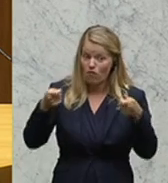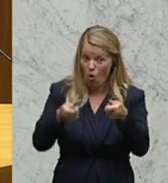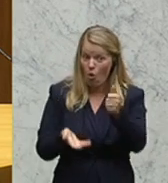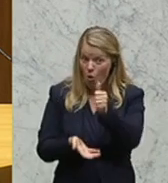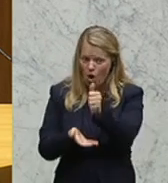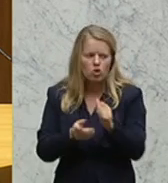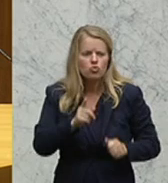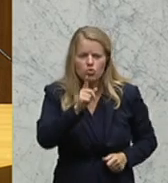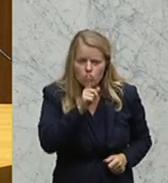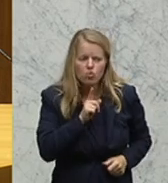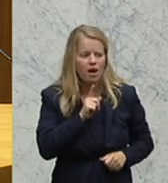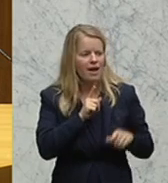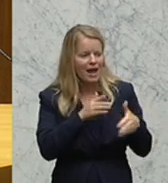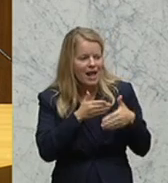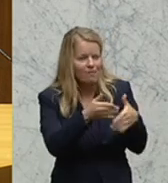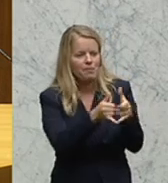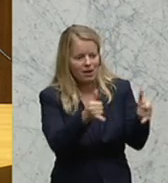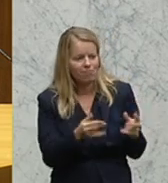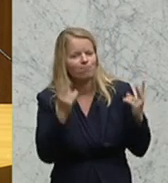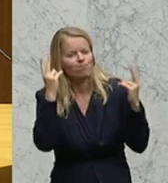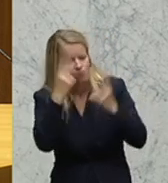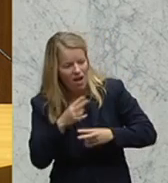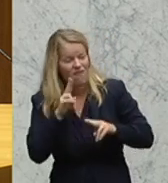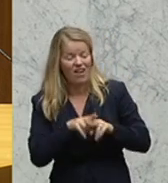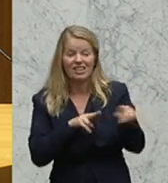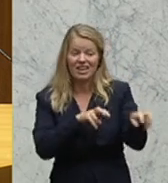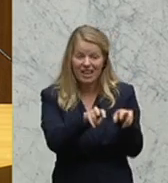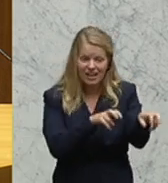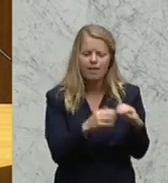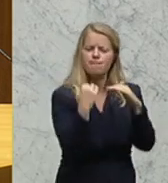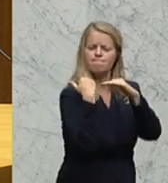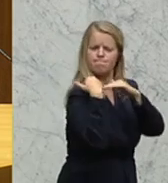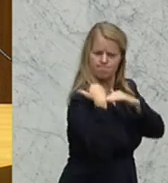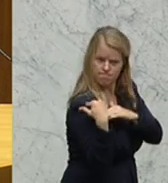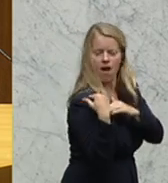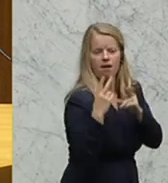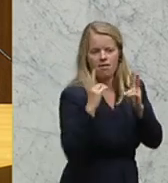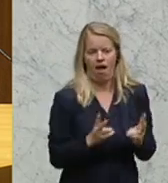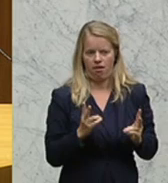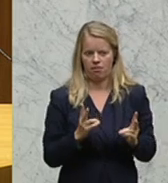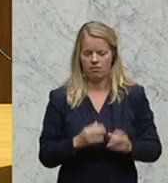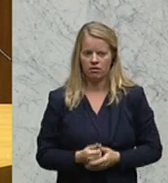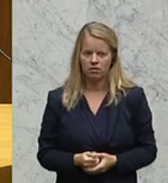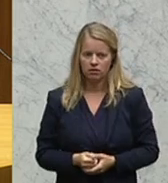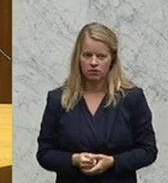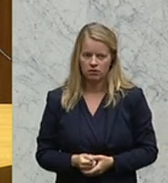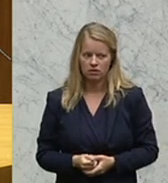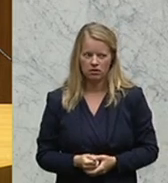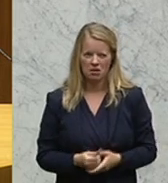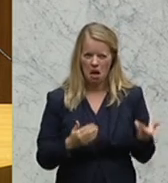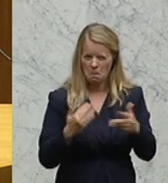das wurde auch deutlich von Lagarde kommuniziert, wenn die Tragfähigkeit als gegeben betrachtet wird. Dass Griechenland diese